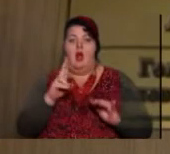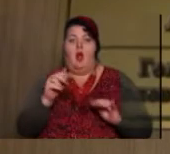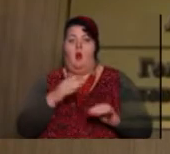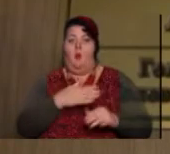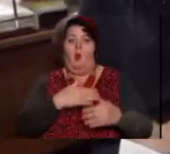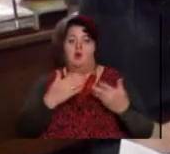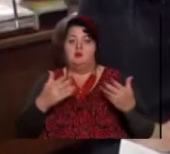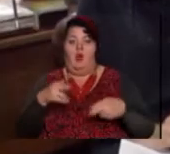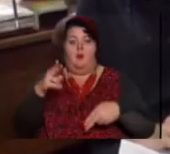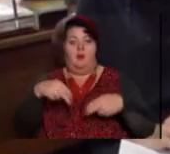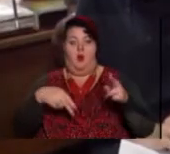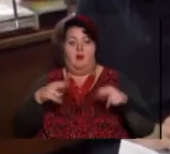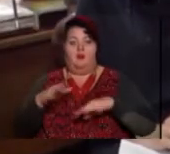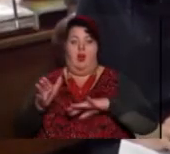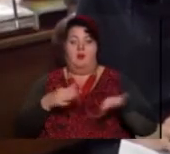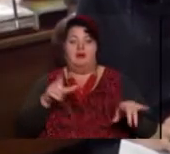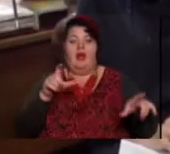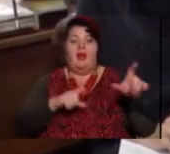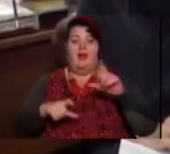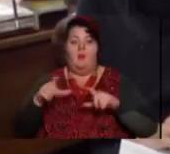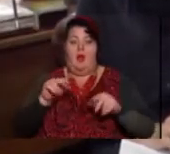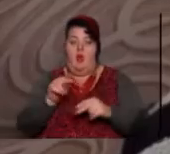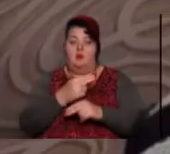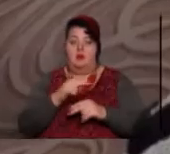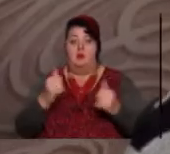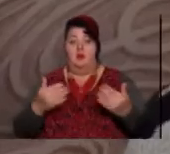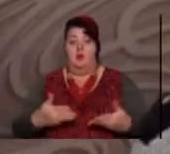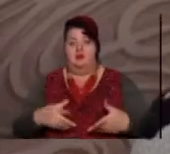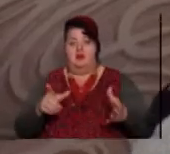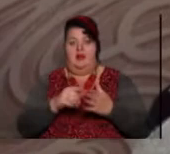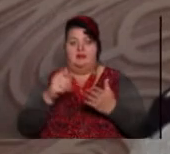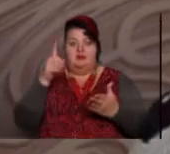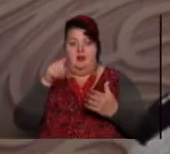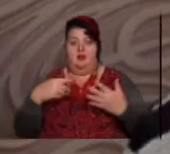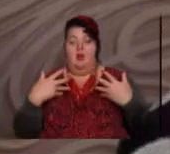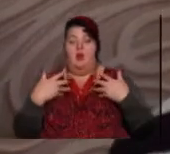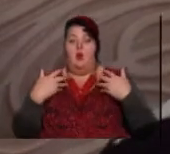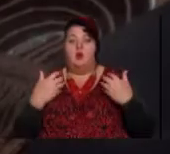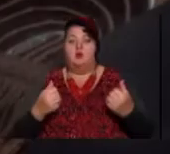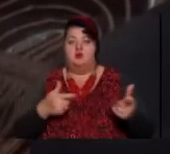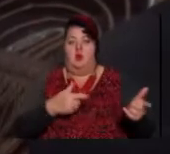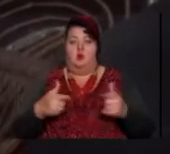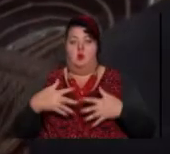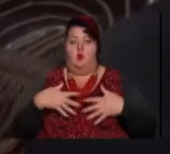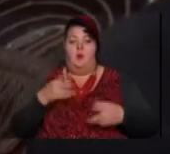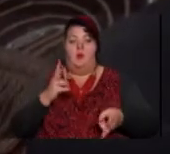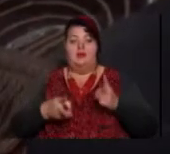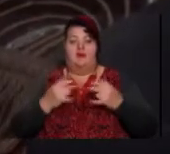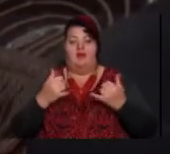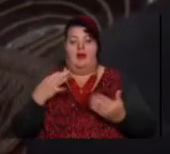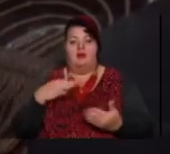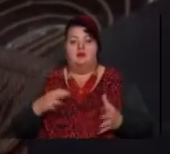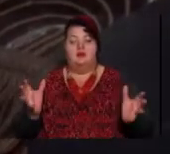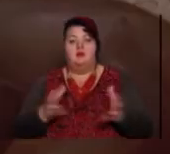залози. Прооперували, прийшла хіміотерапію. Тепер живе з надією – одужати. Готує улюблені страви для сина і